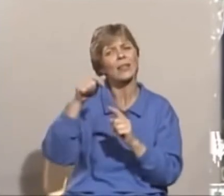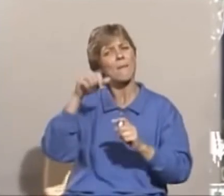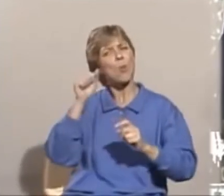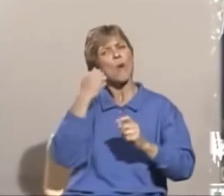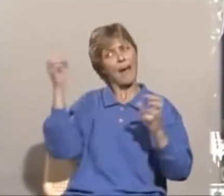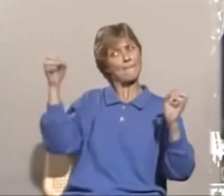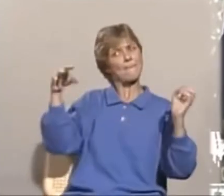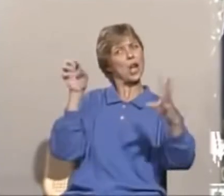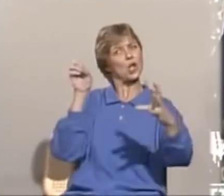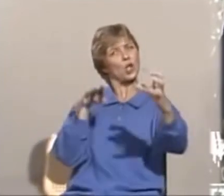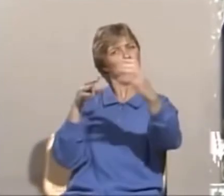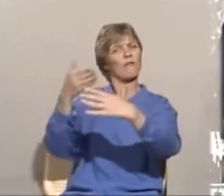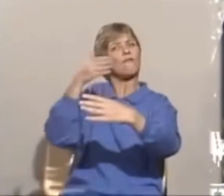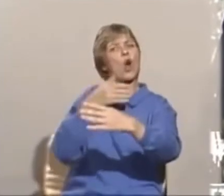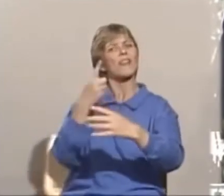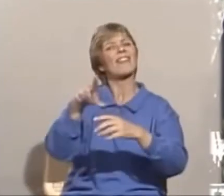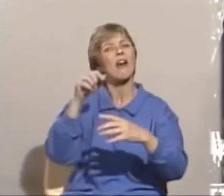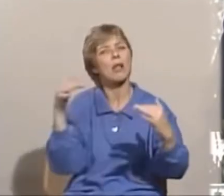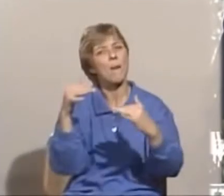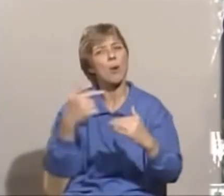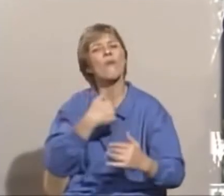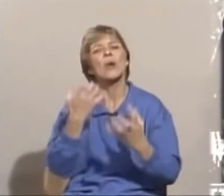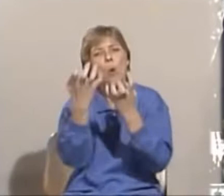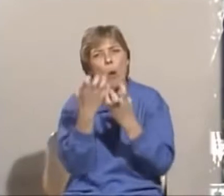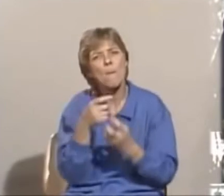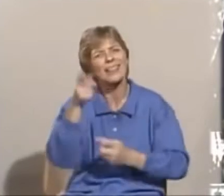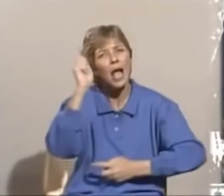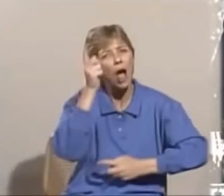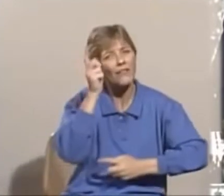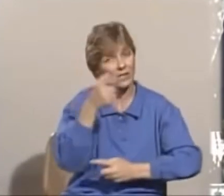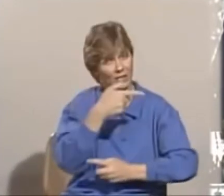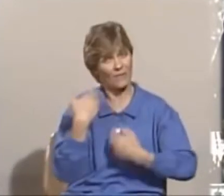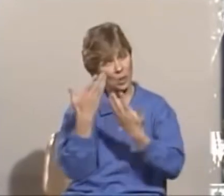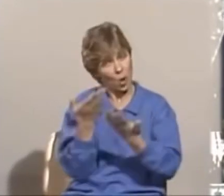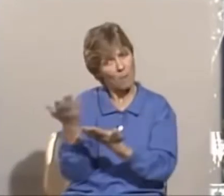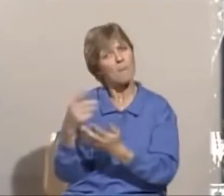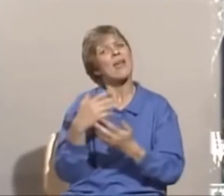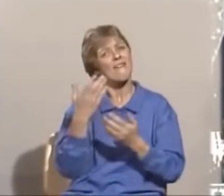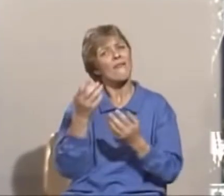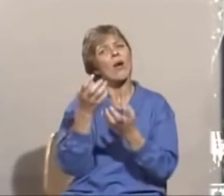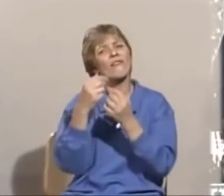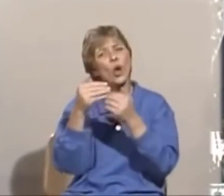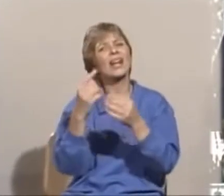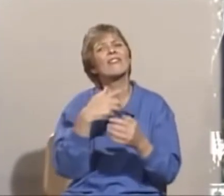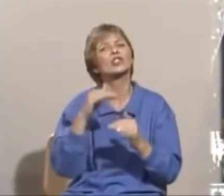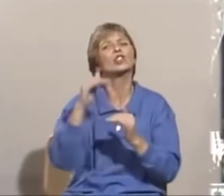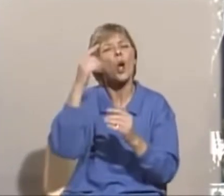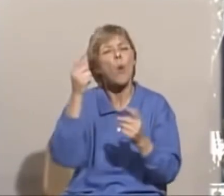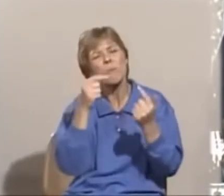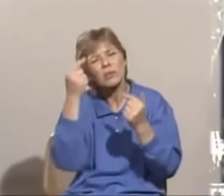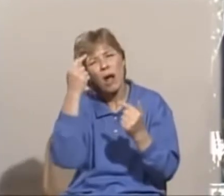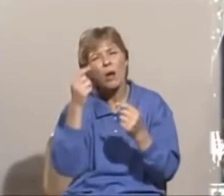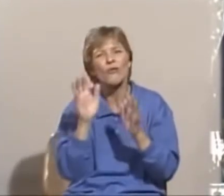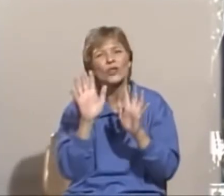foran en valgkamp. Og vi håper at de advarsel vi har kommet med skal føre til at vi får større omtanke, større forsiktighet og større